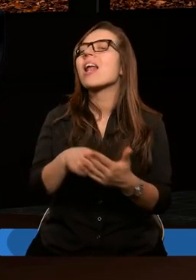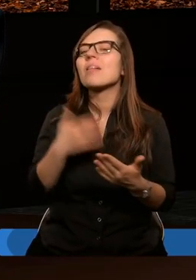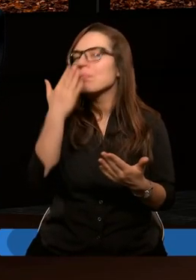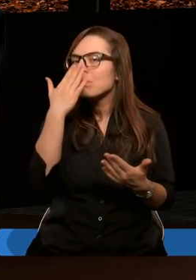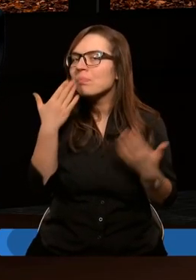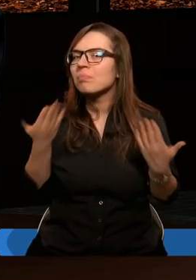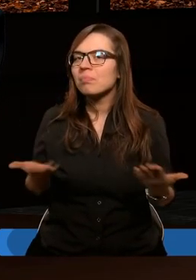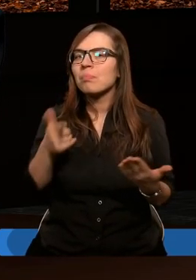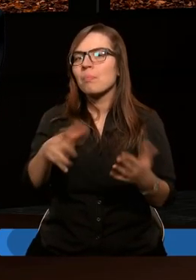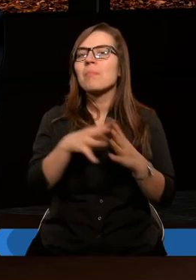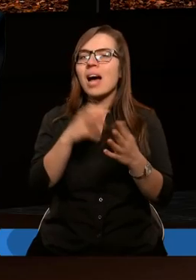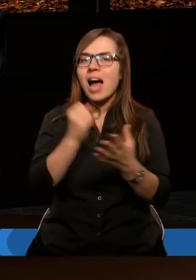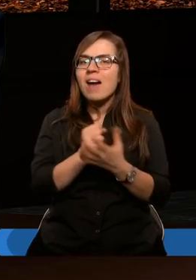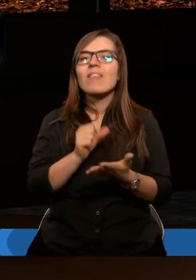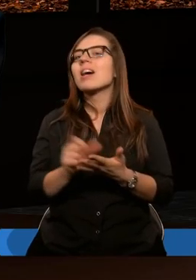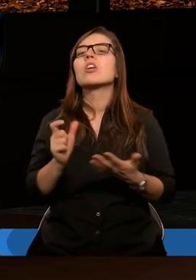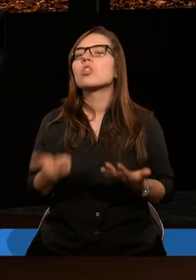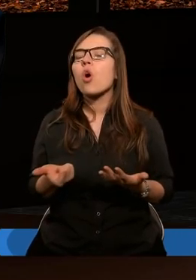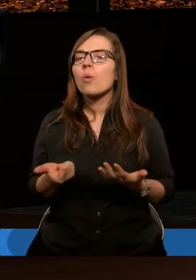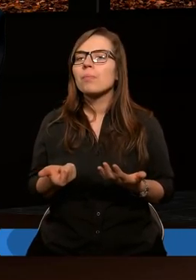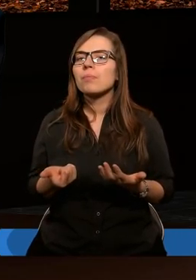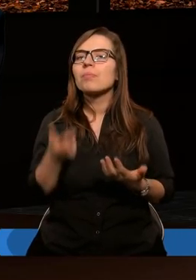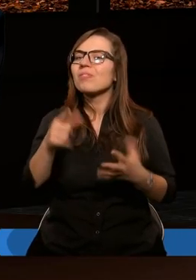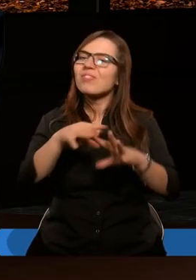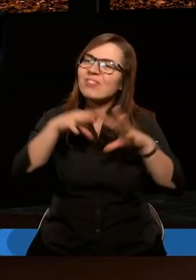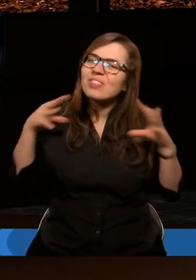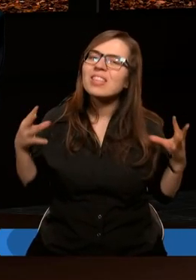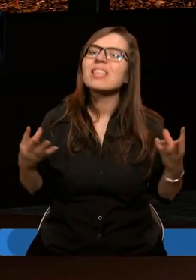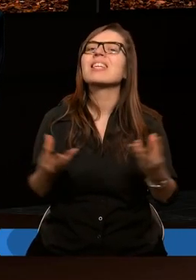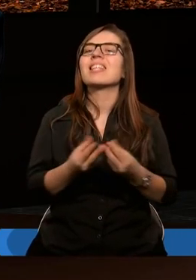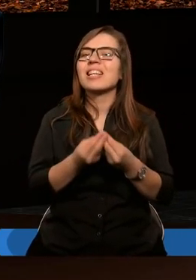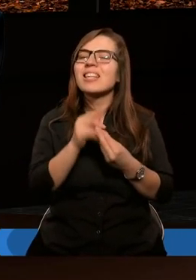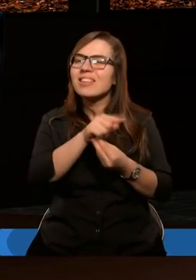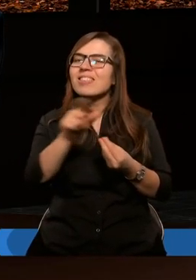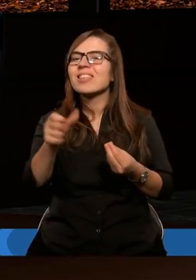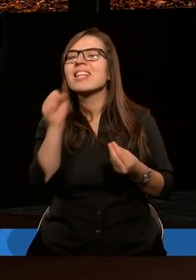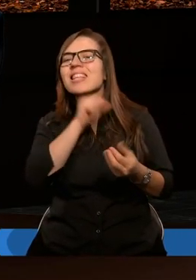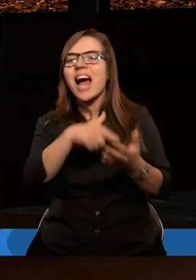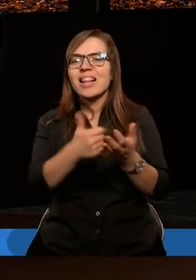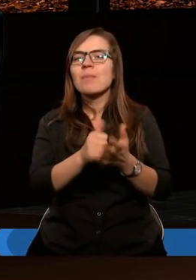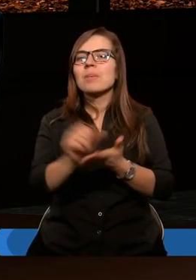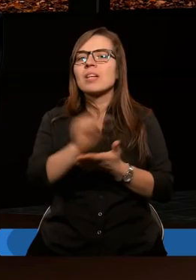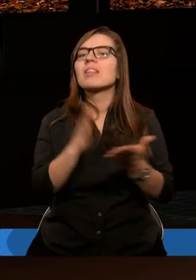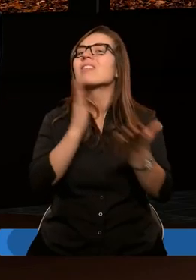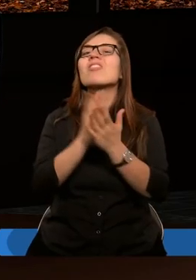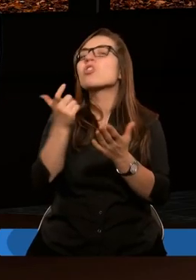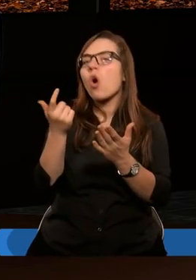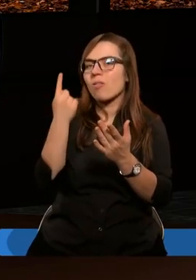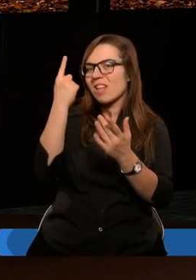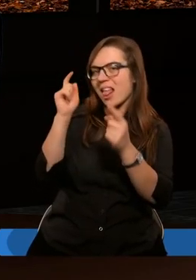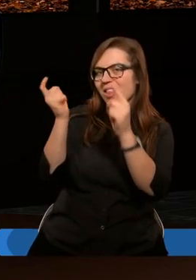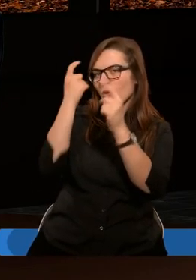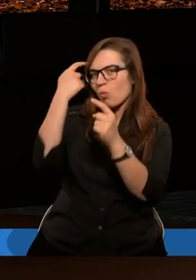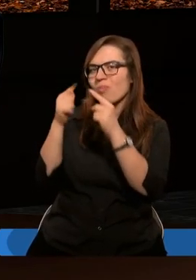całego prawa Bożego i wszystkiego, co jest napisane w Starym Testamencie jest Jezus